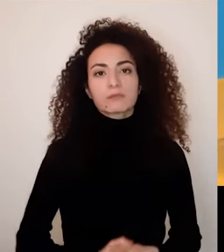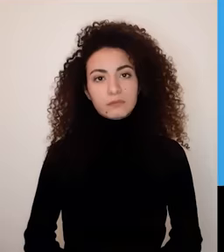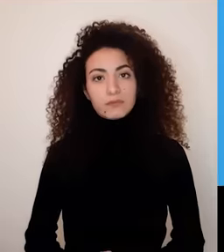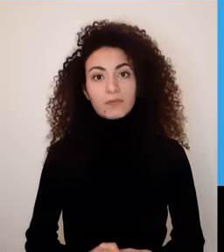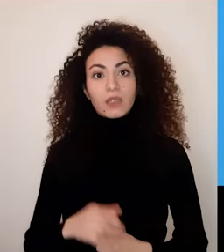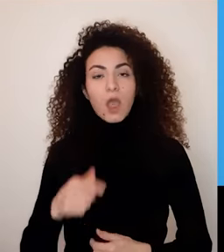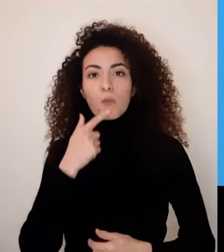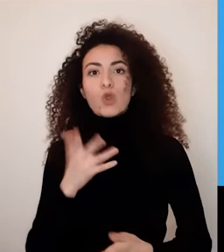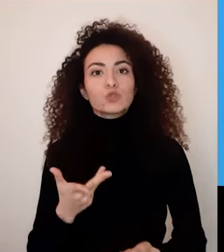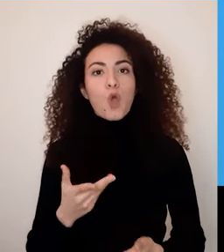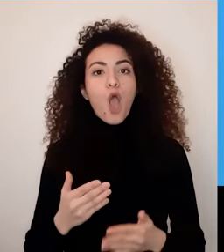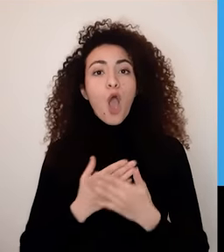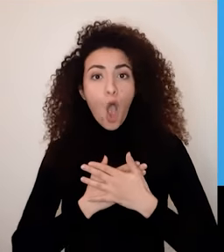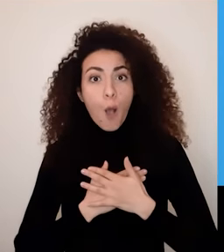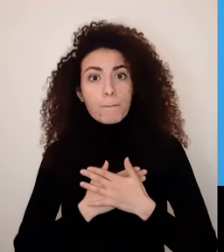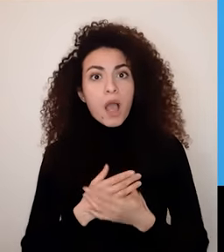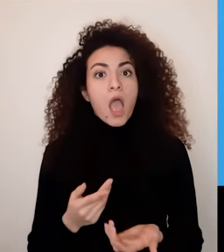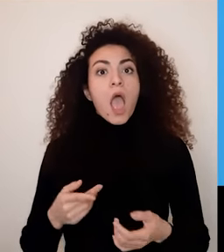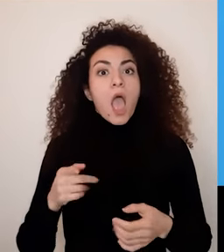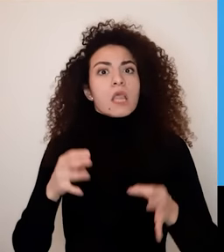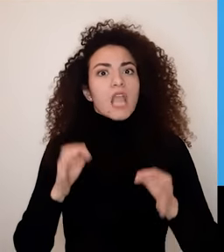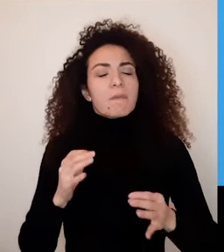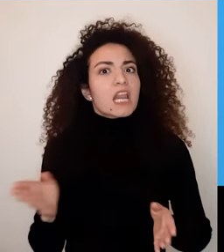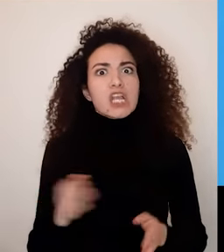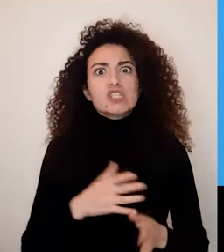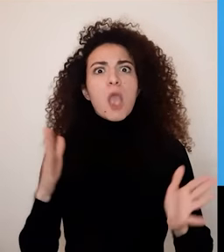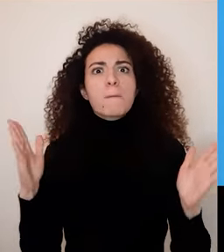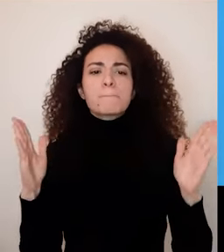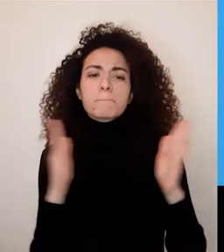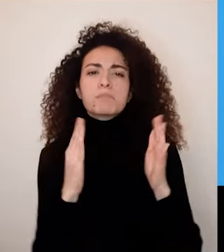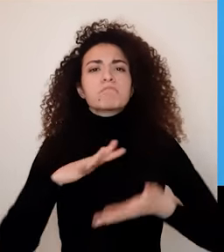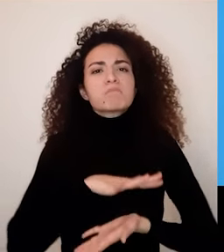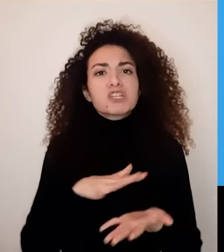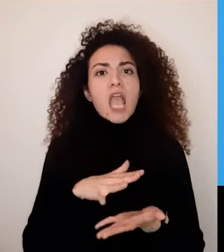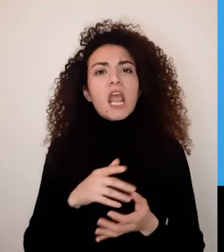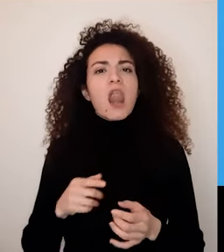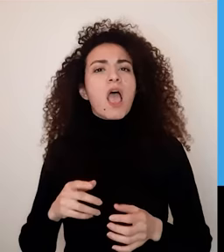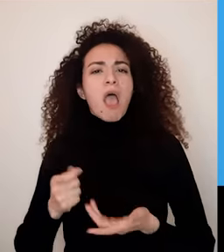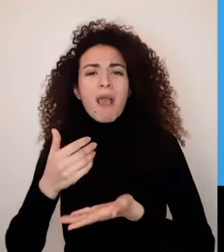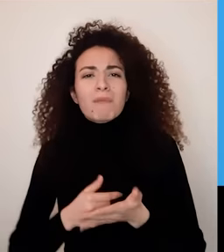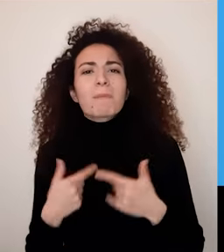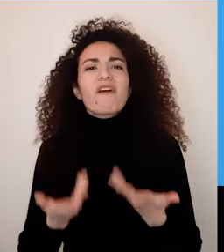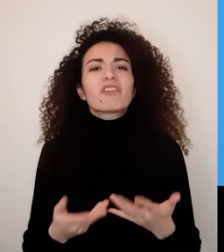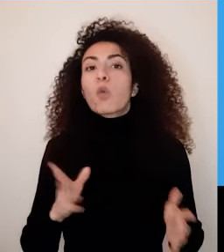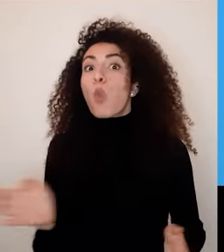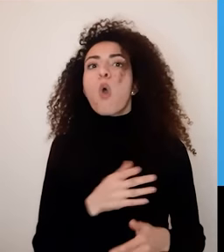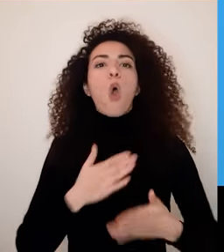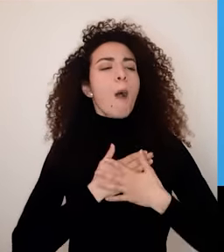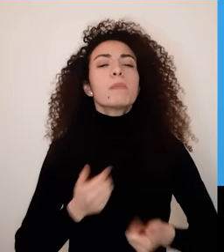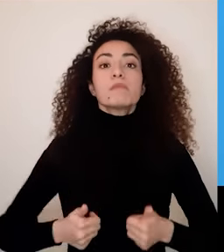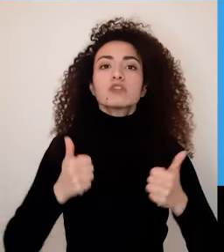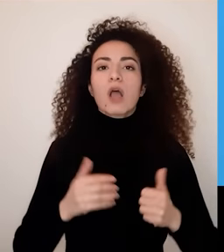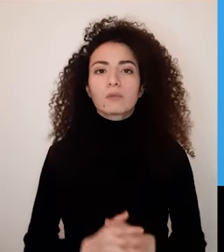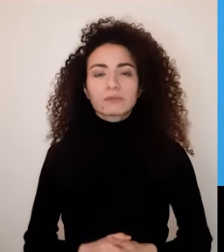شيء هيدا المعتقد يعني عملياً أن الحب يشكل ضمانة كافية إلى التغلب على كل المشاكل والصراعات